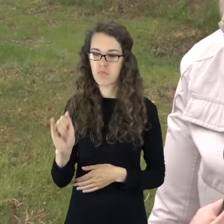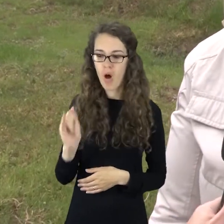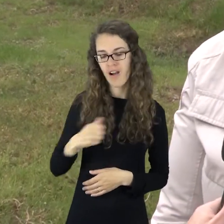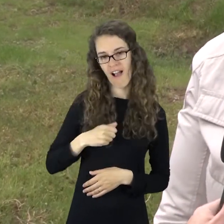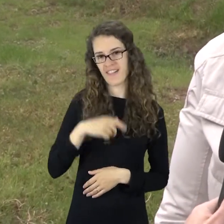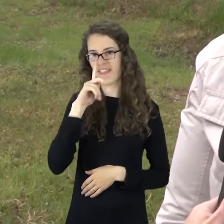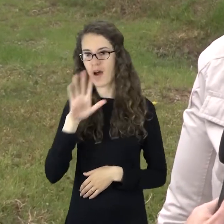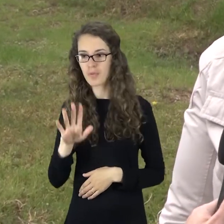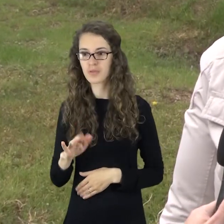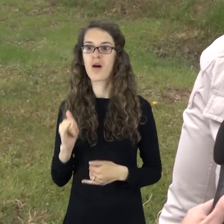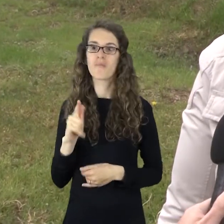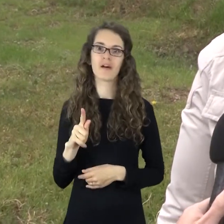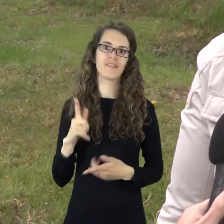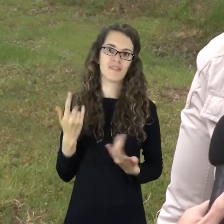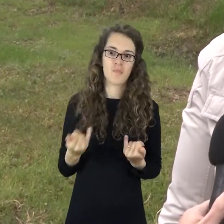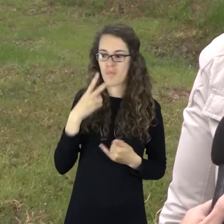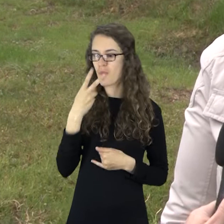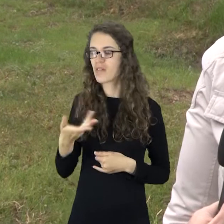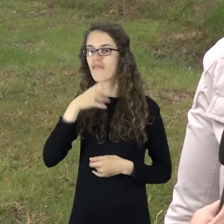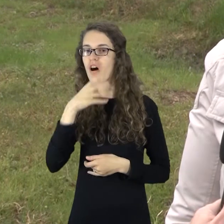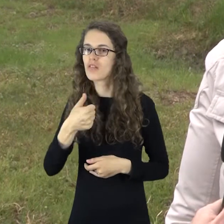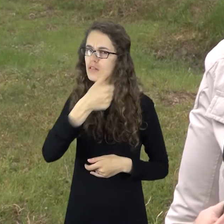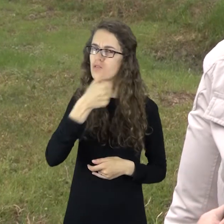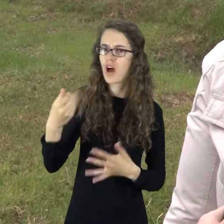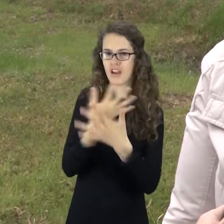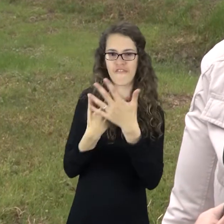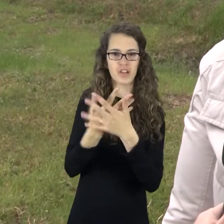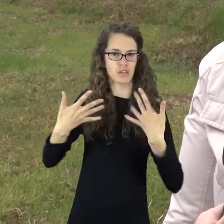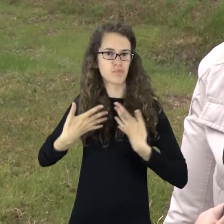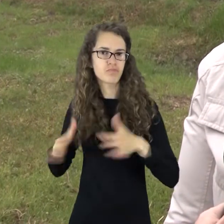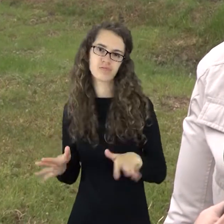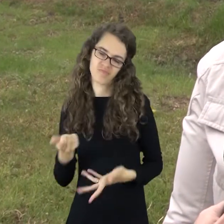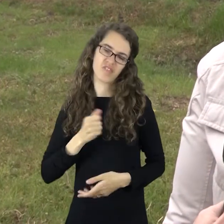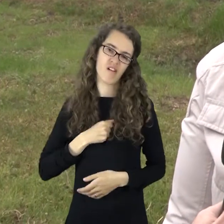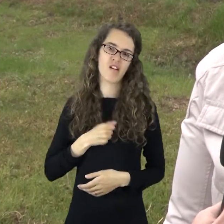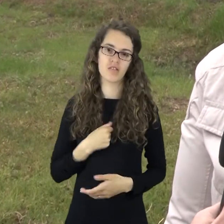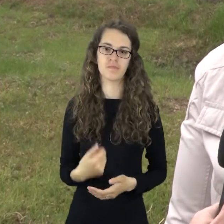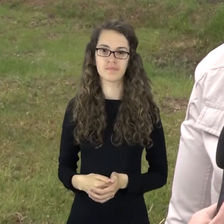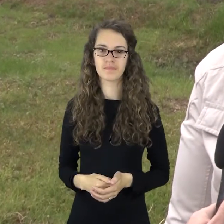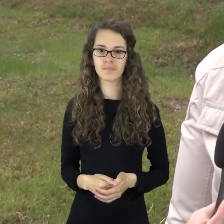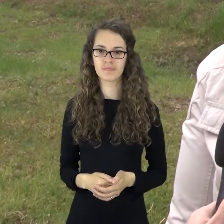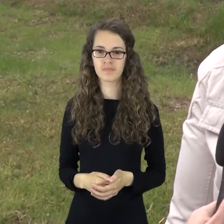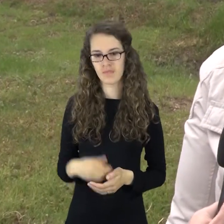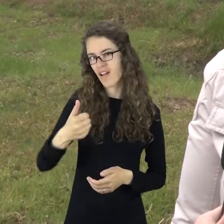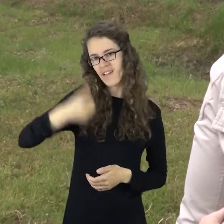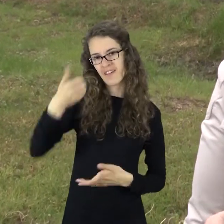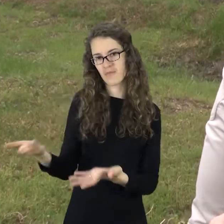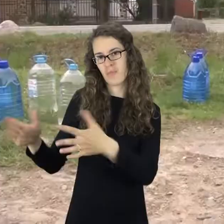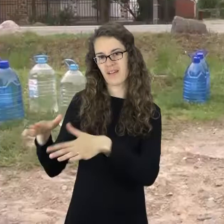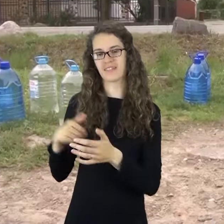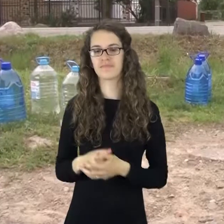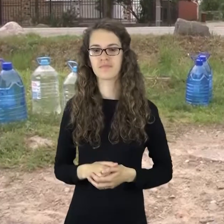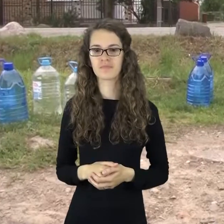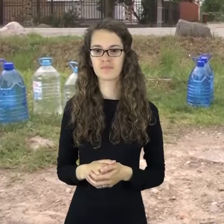gaila. Bet kadangi vanduo yra geras, filtruoti nereikia, tai gaila. Palyktumėt šią geriau.